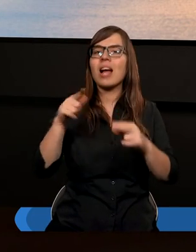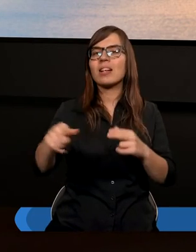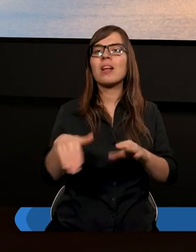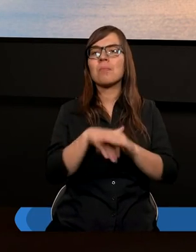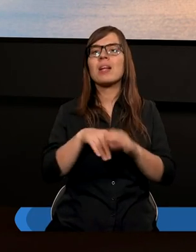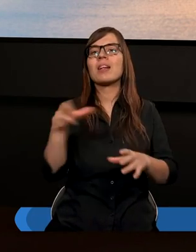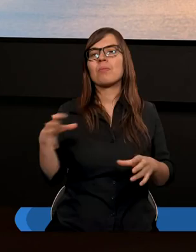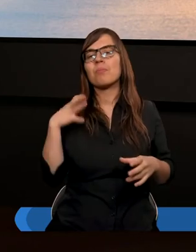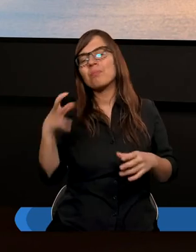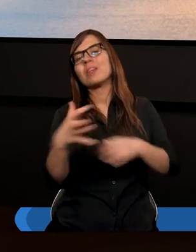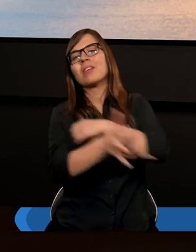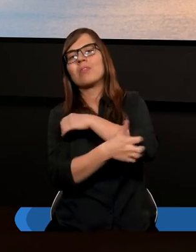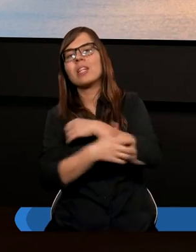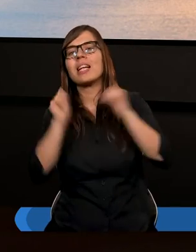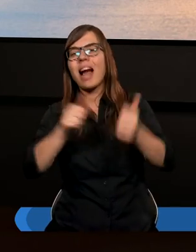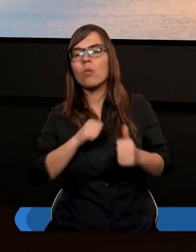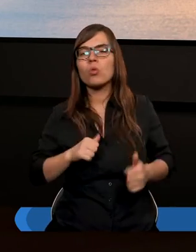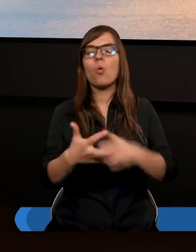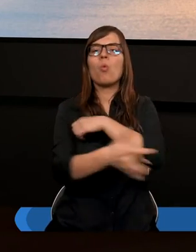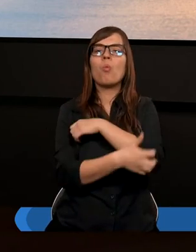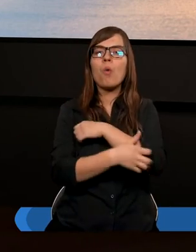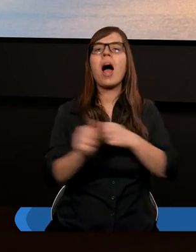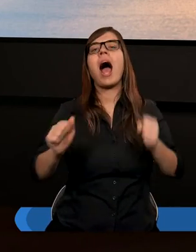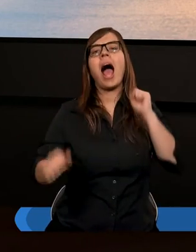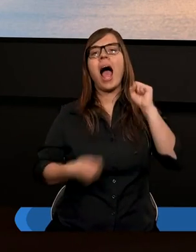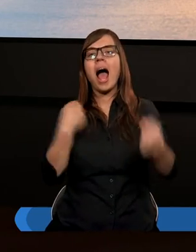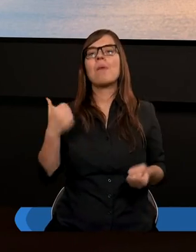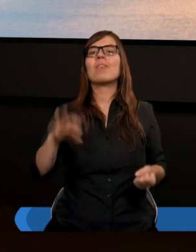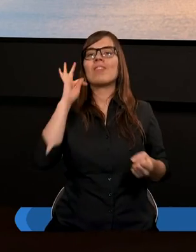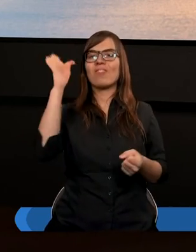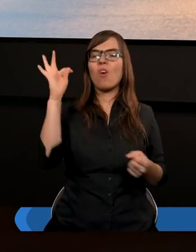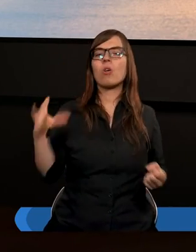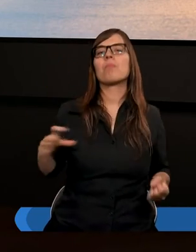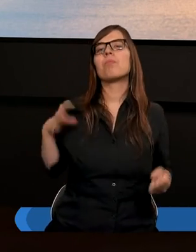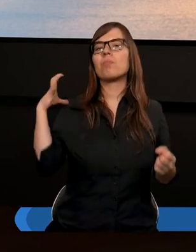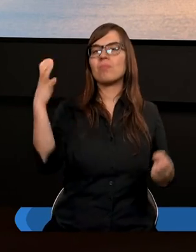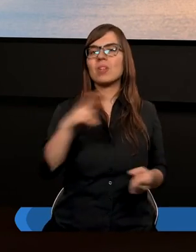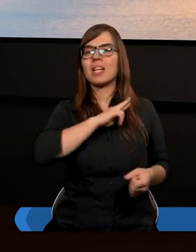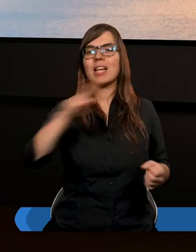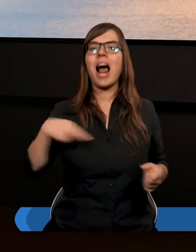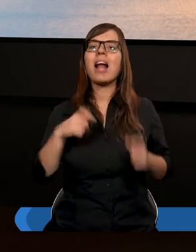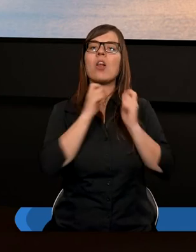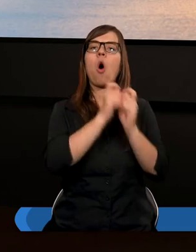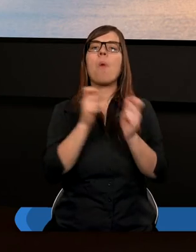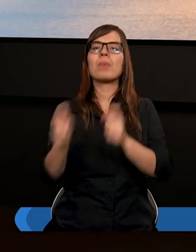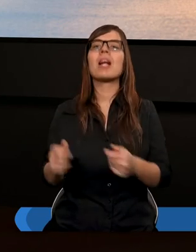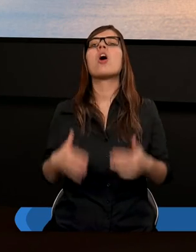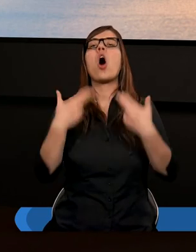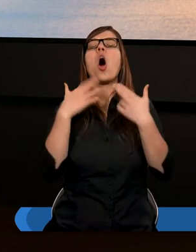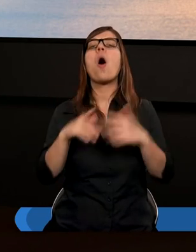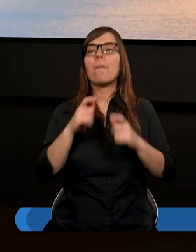będąc bogaty stał się ubogim aby swoim bogactwem nas obdarzyć